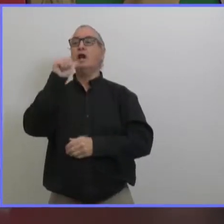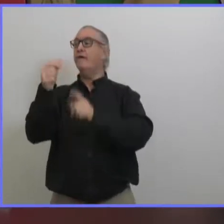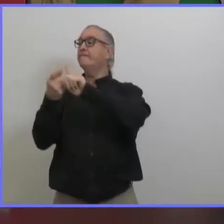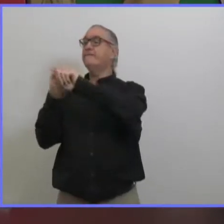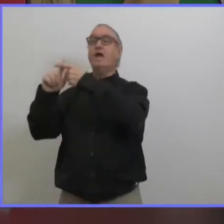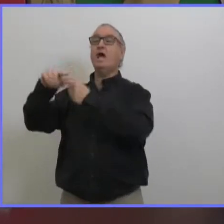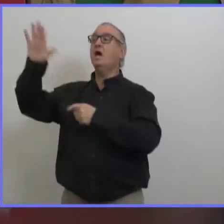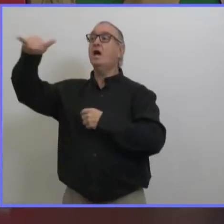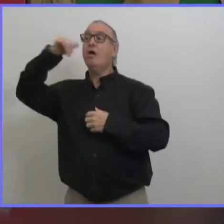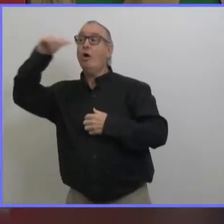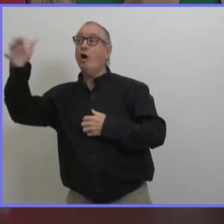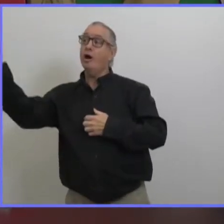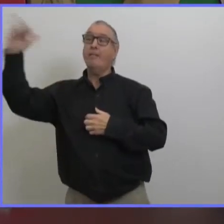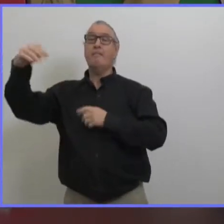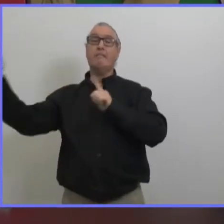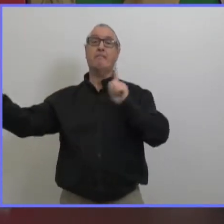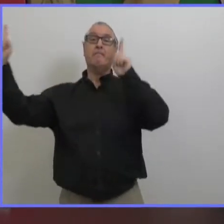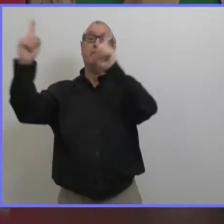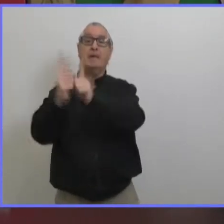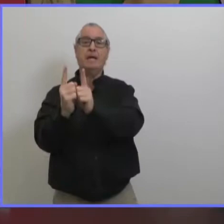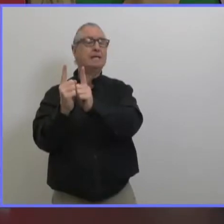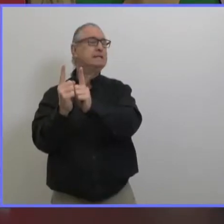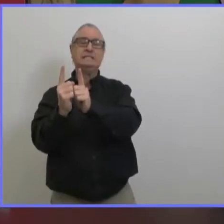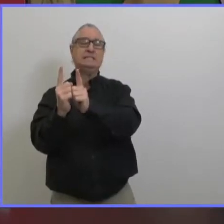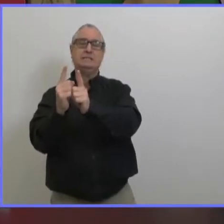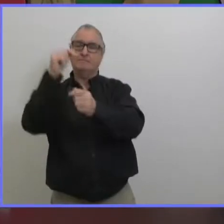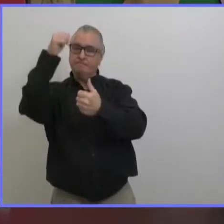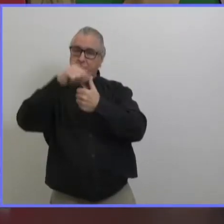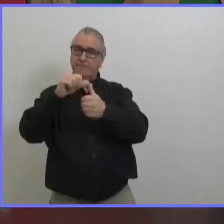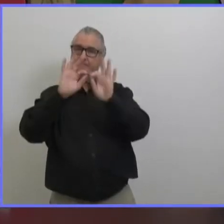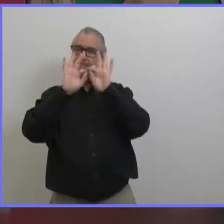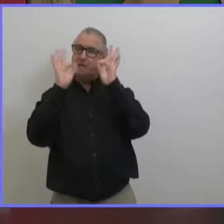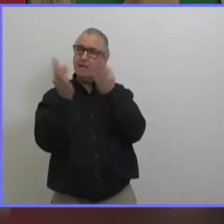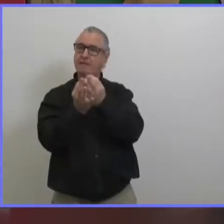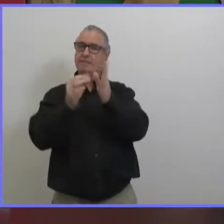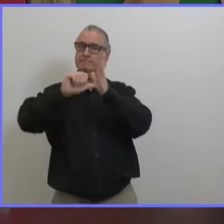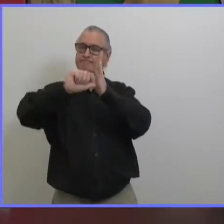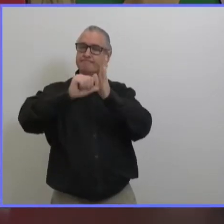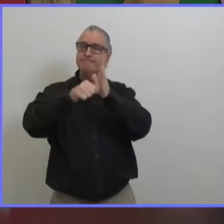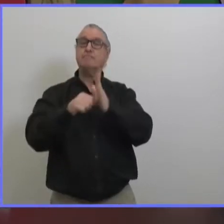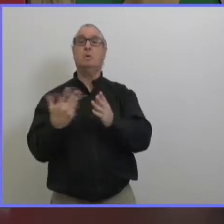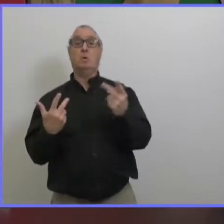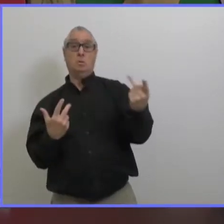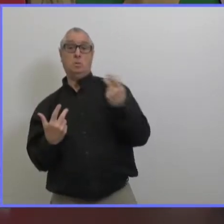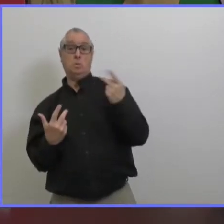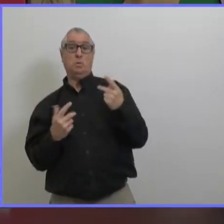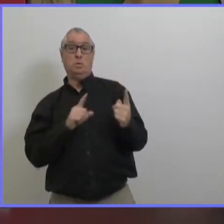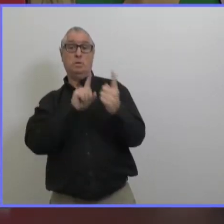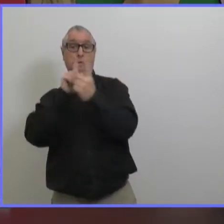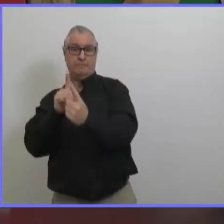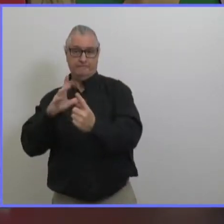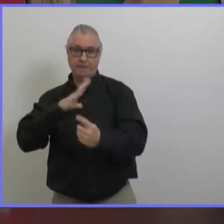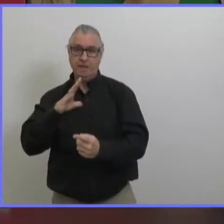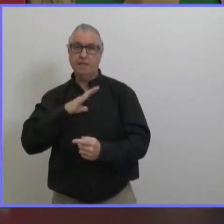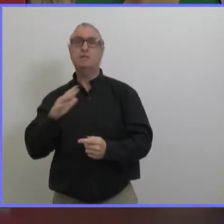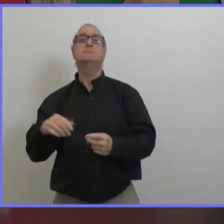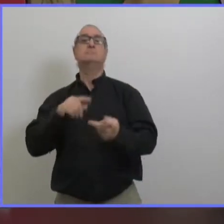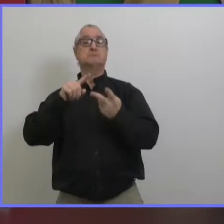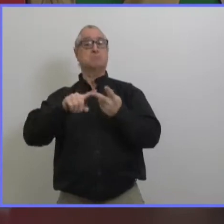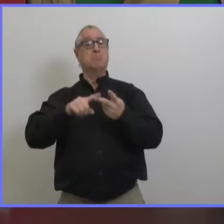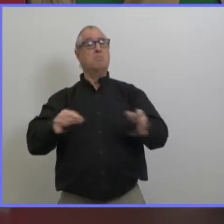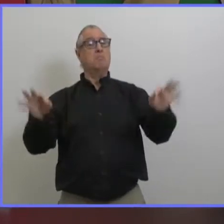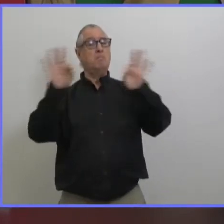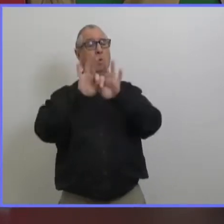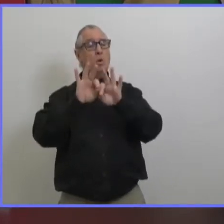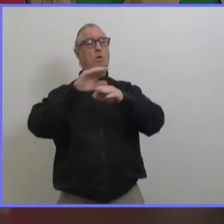gens qui habitent ensemble qui s'assoient à la même table et bien nous sommes à un niveau où on peut faire ce genre d'activité en toute sécurité